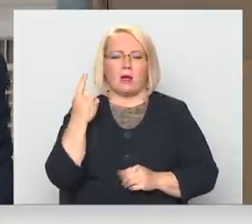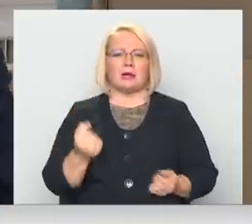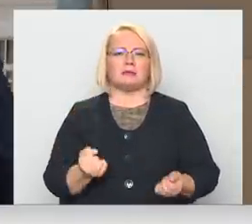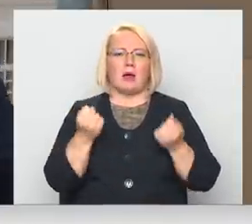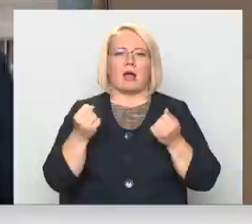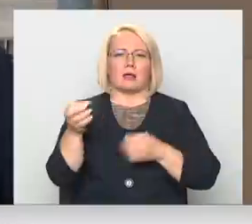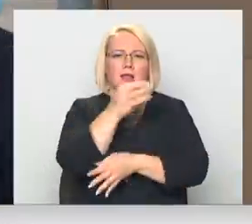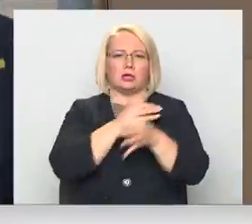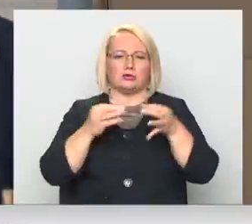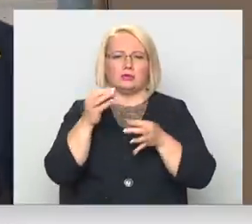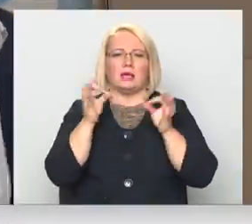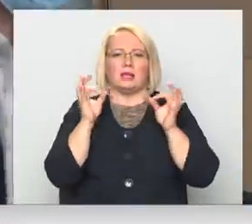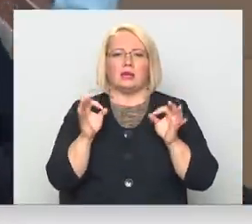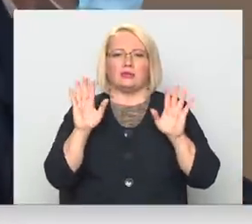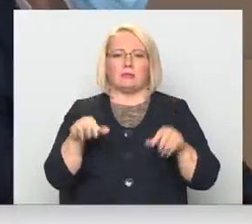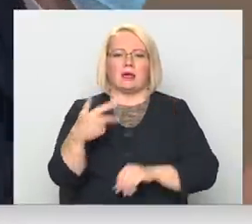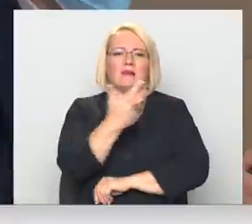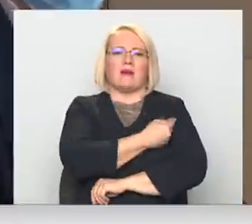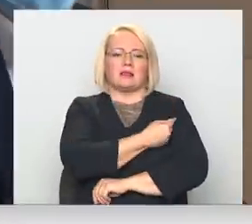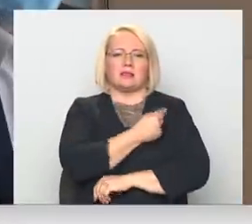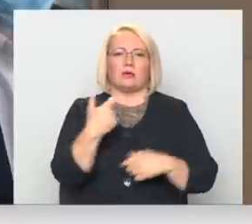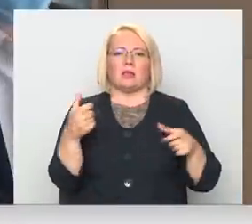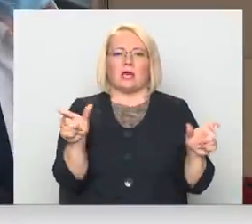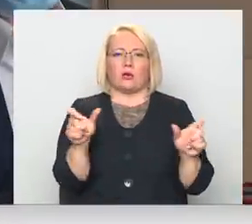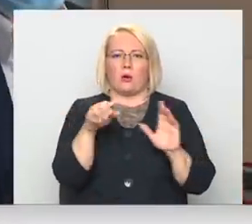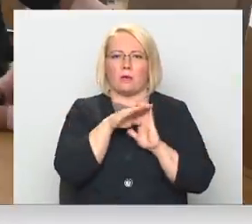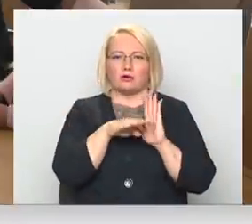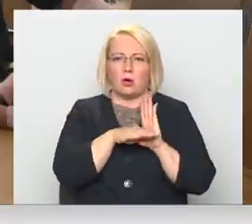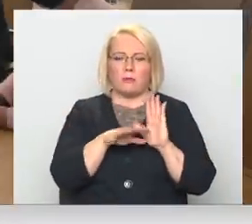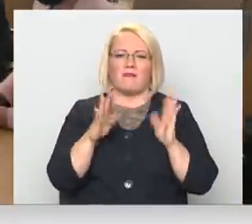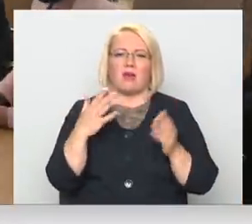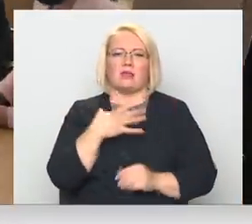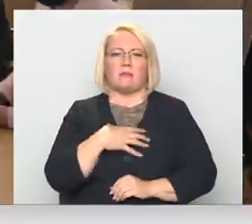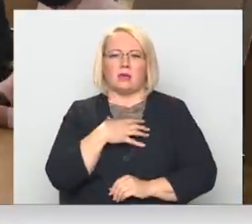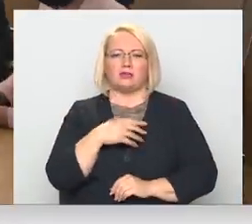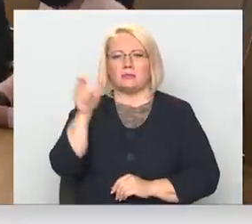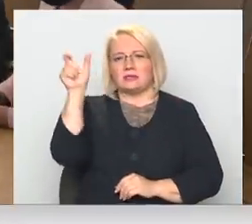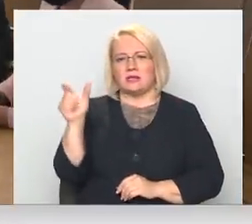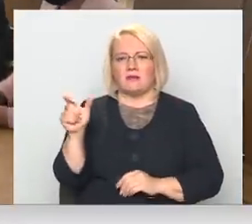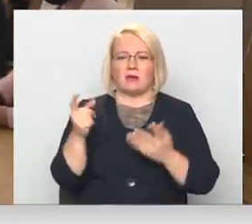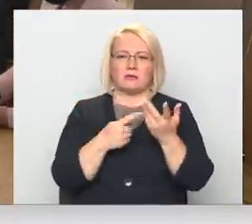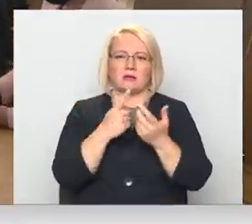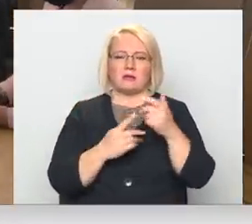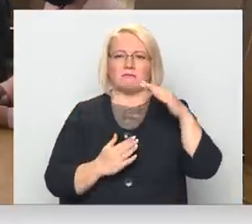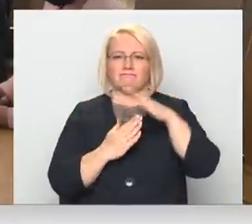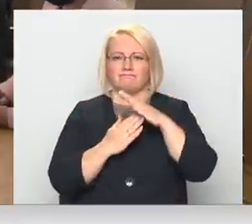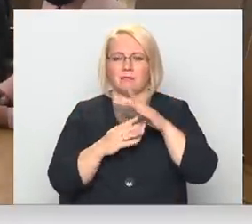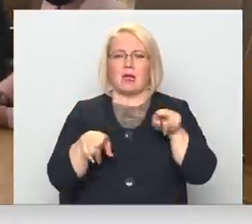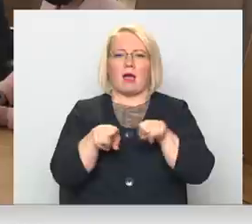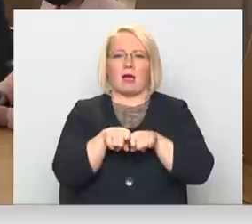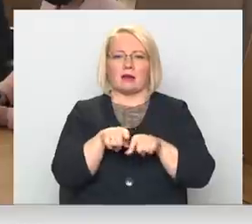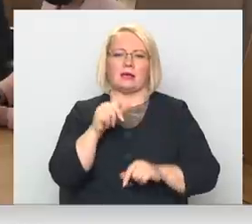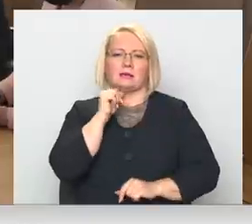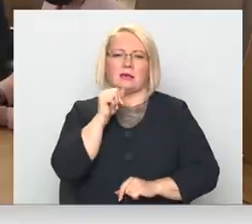diskusijas ir tieši par vakcinēto ierobežojumiem vai ir nepieciešams kāds cilvēku skaita limits arī šajos